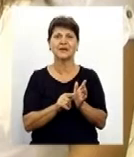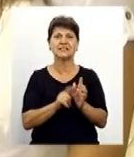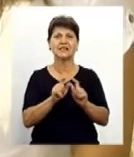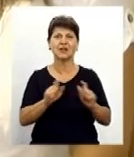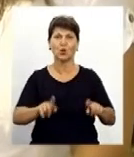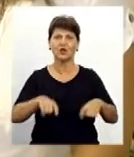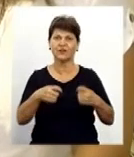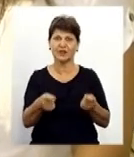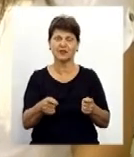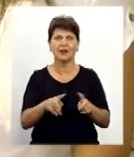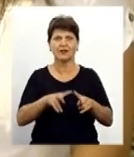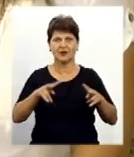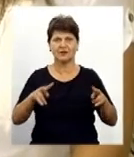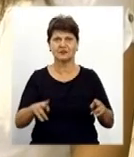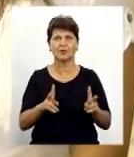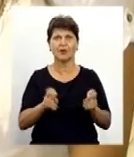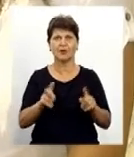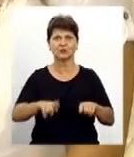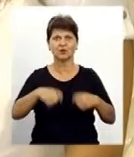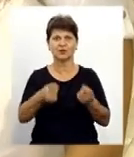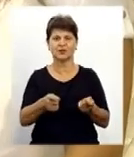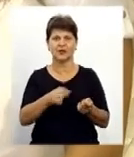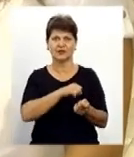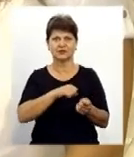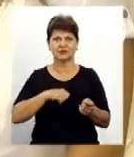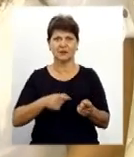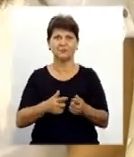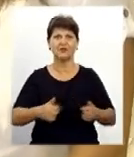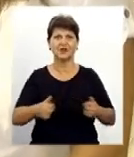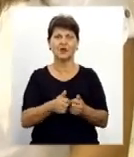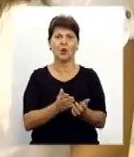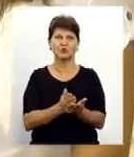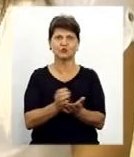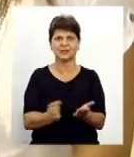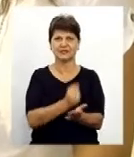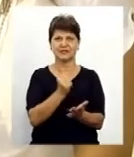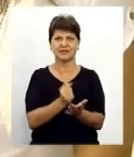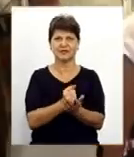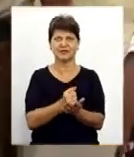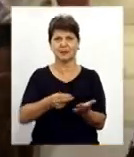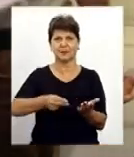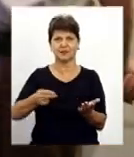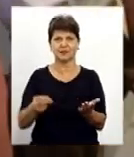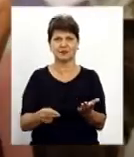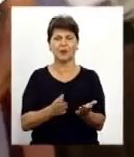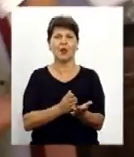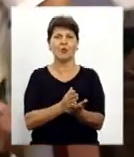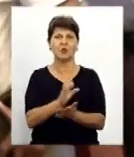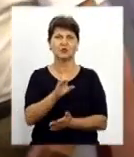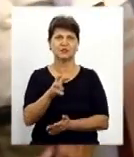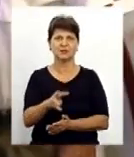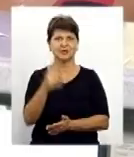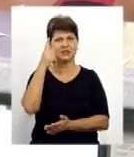тобто вона така сама, як та довідка, що видана в самому відділі обслуговування і завірена печаткою та підписом. Послугою СМС